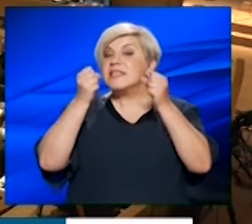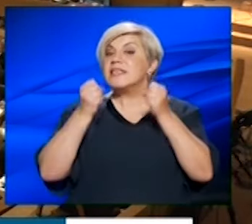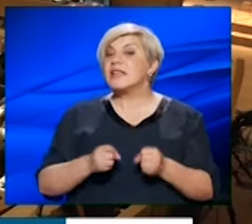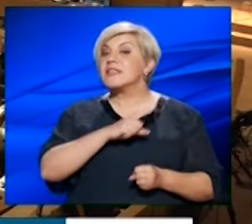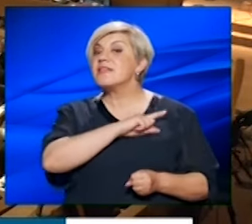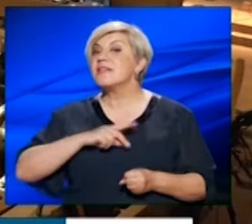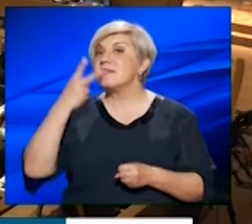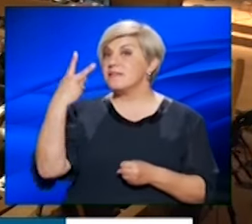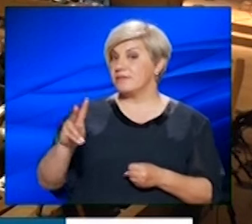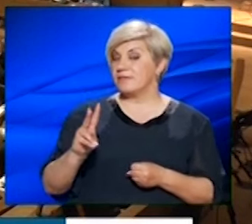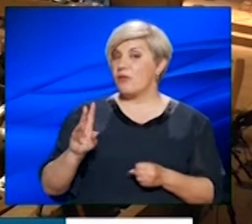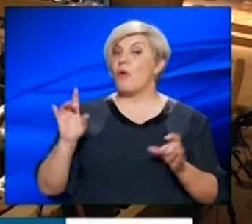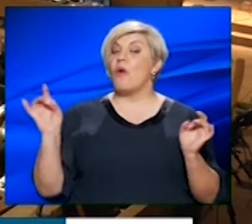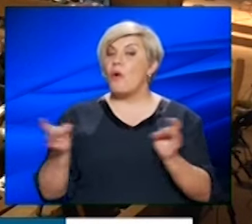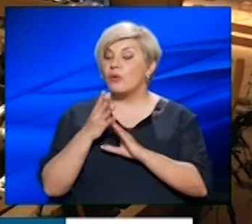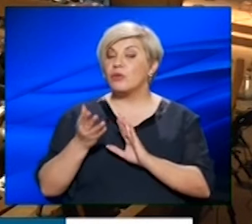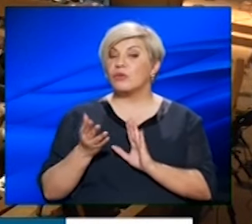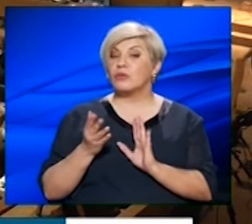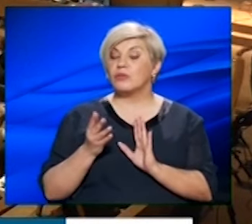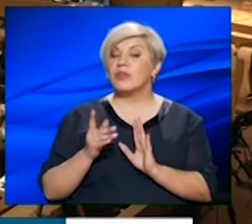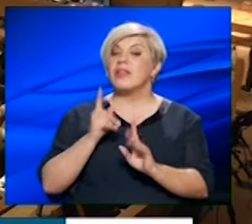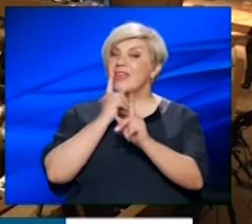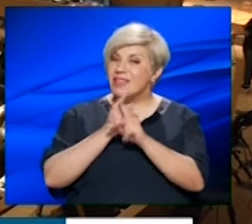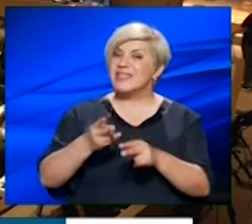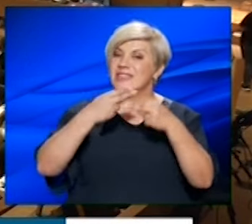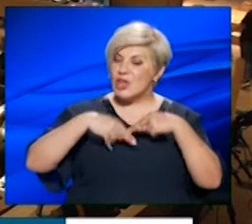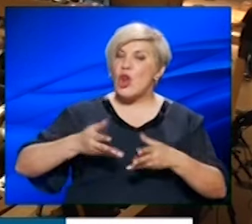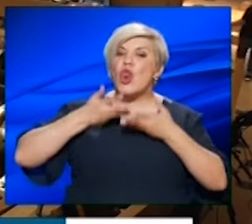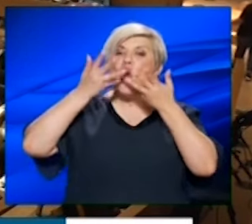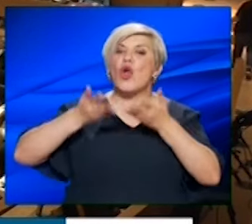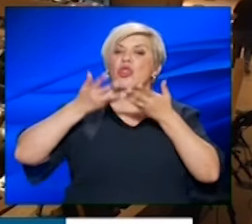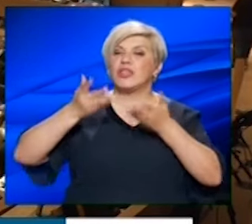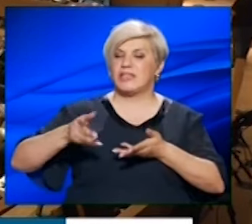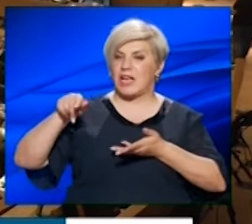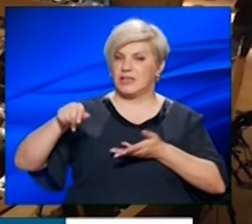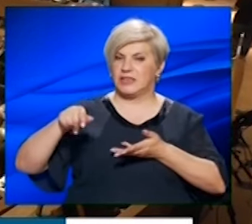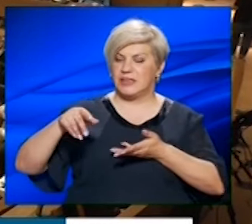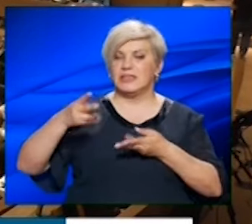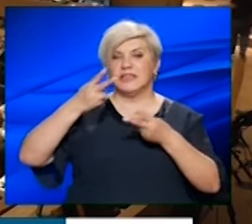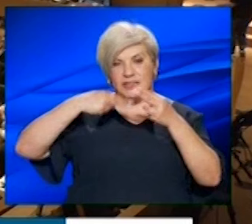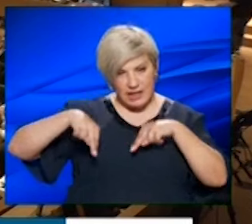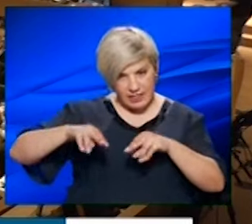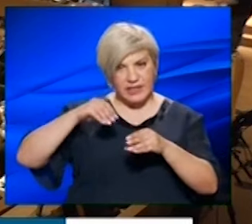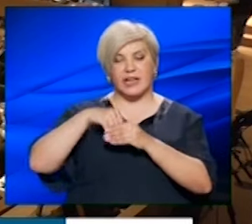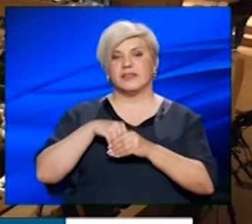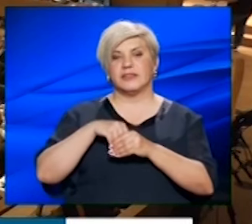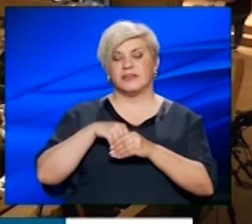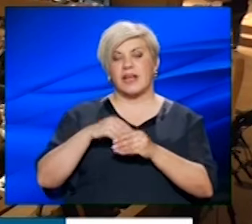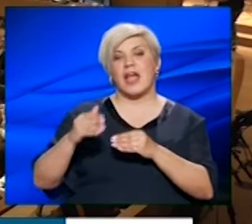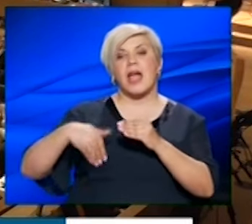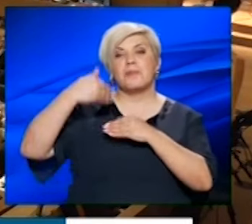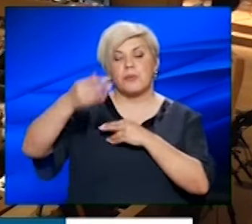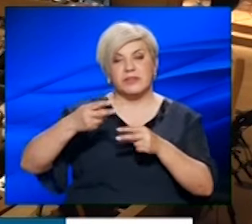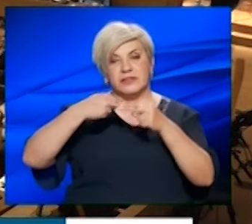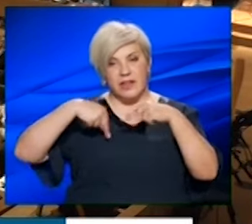διοίκησης, όταν στην ειδική συνεδρίαση λογοδοσίας, στη συνεδρίαση και σε επόμενη